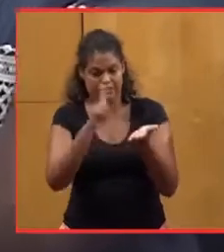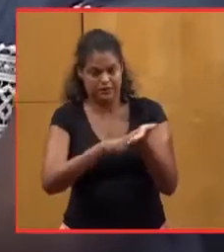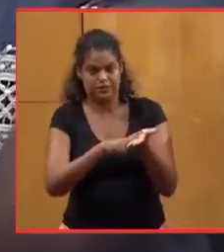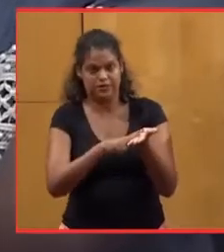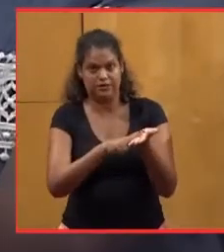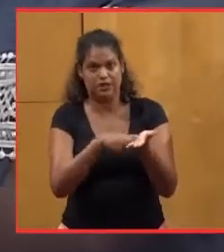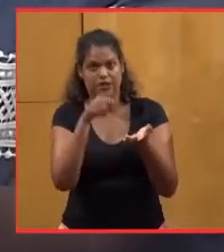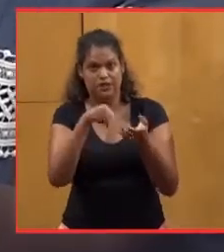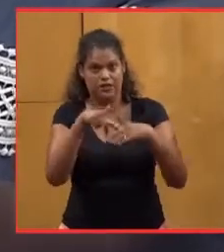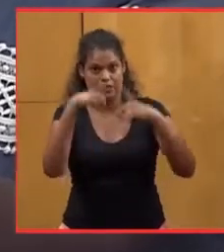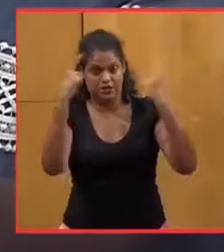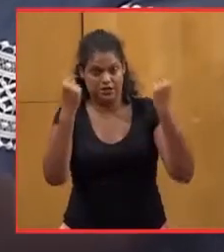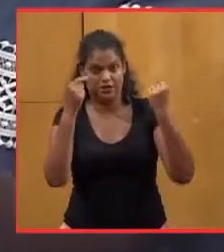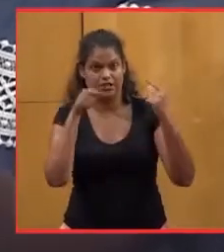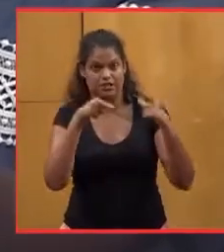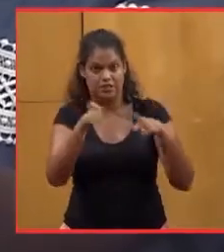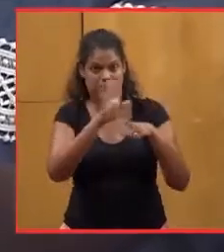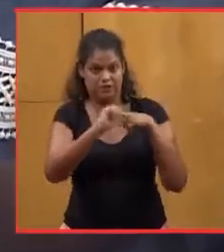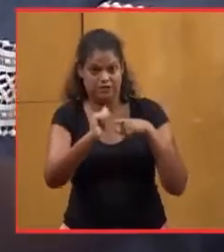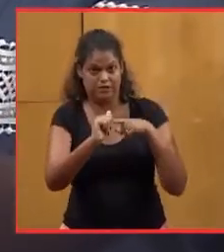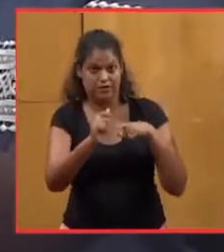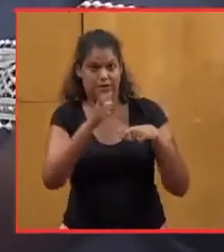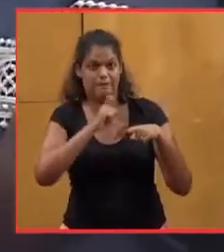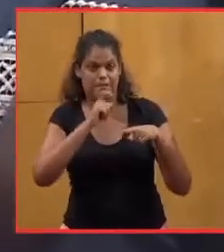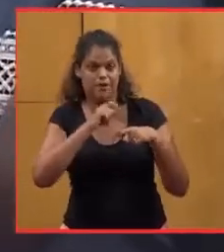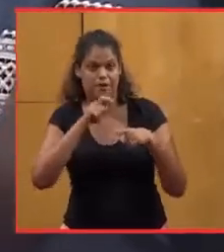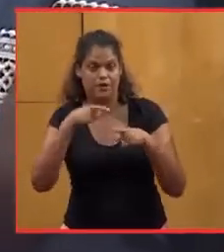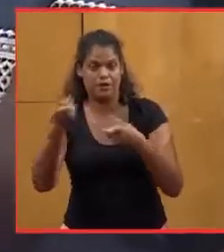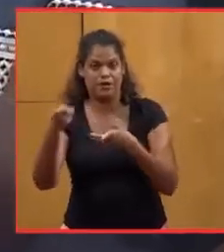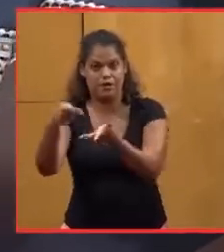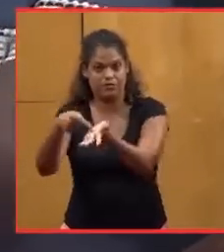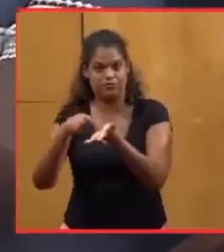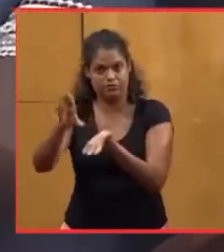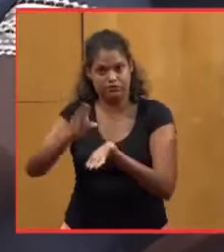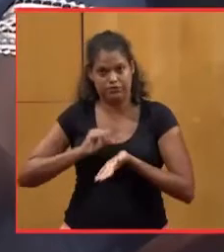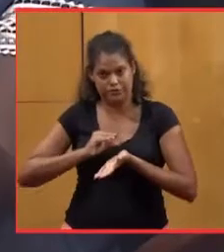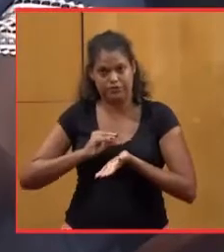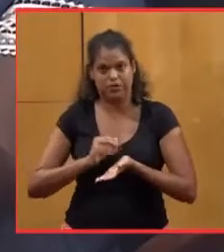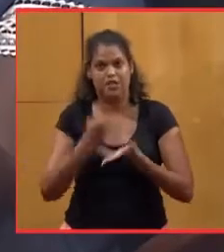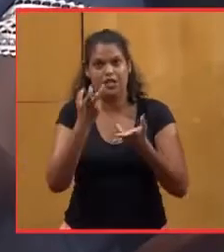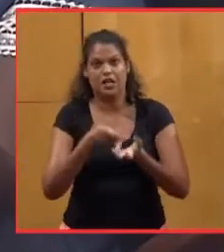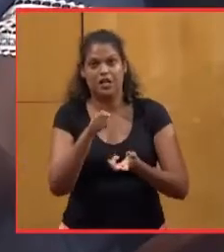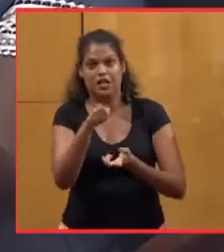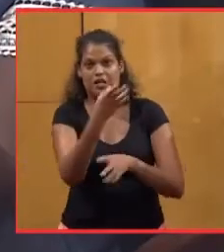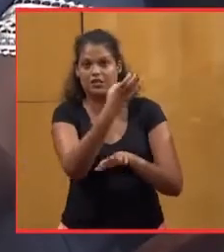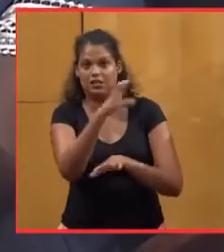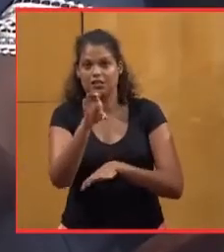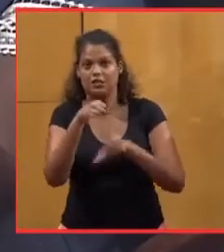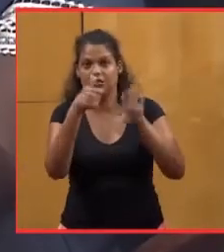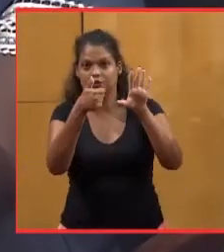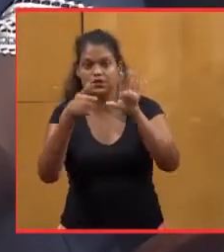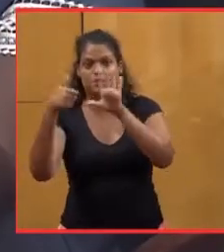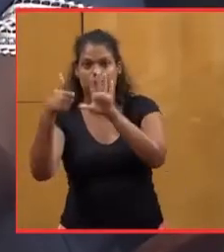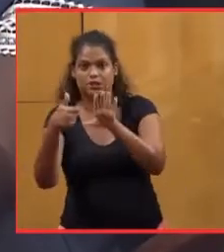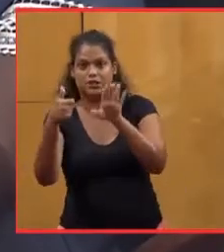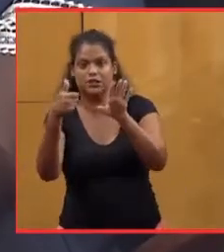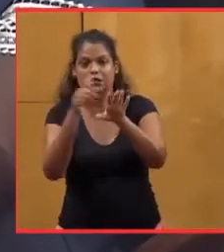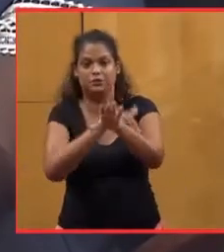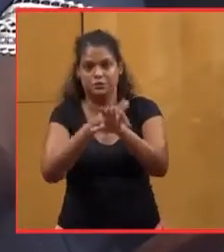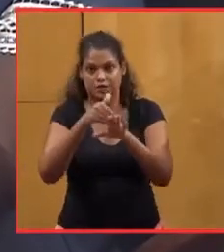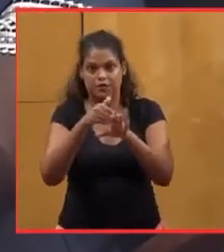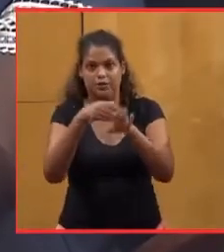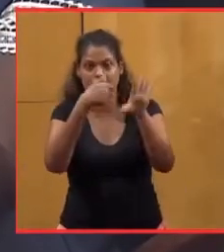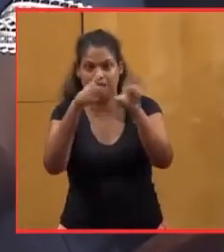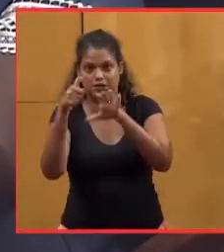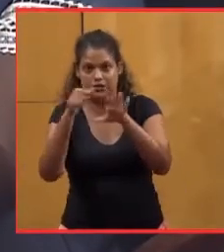dont les titres ont été émis, mais non encore recouvrés. Il y a plus de 166 millions 600 mille